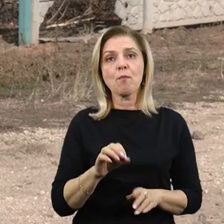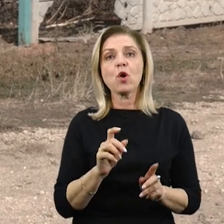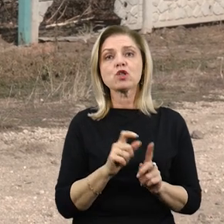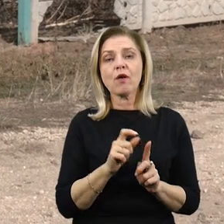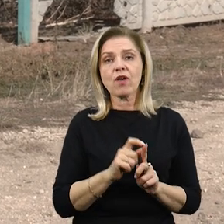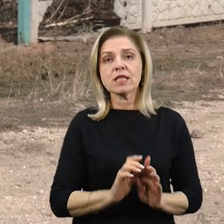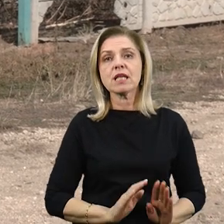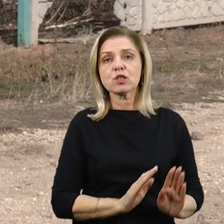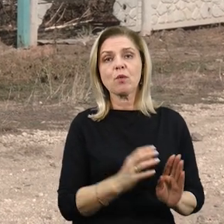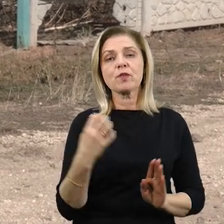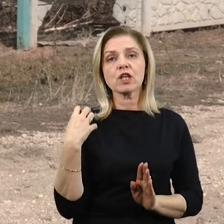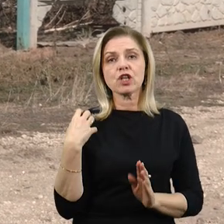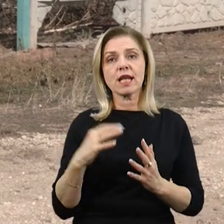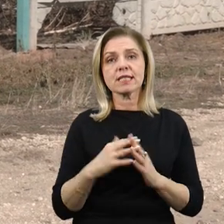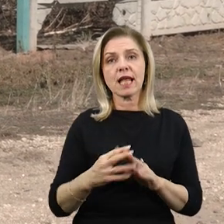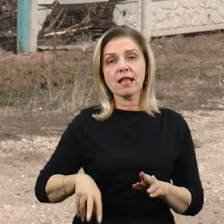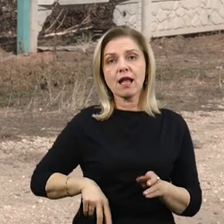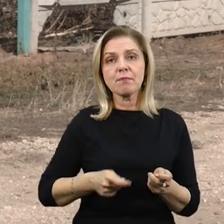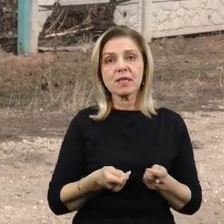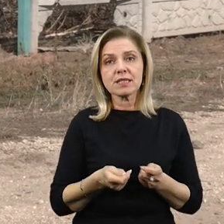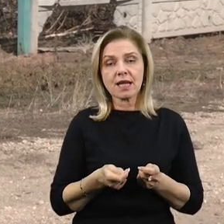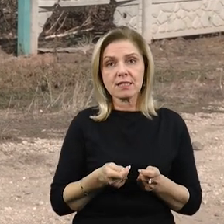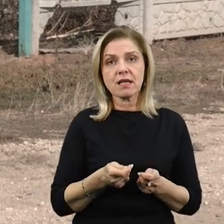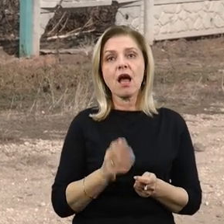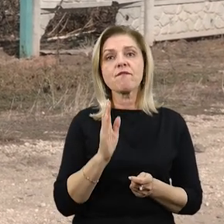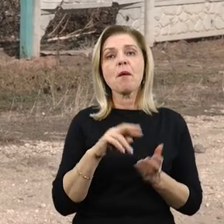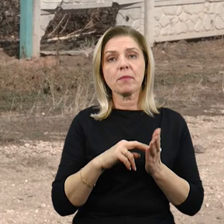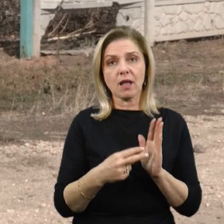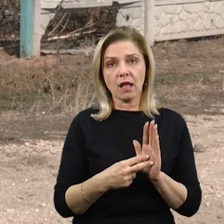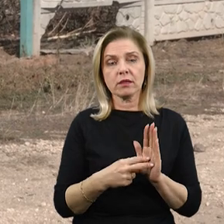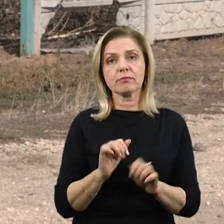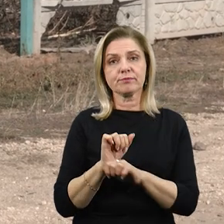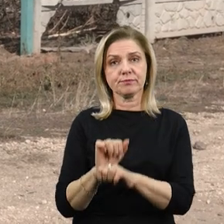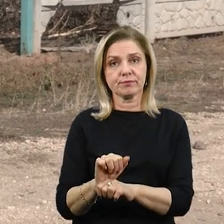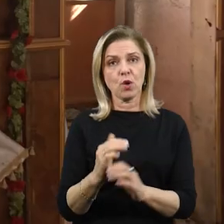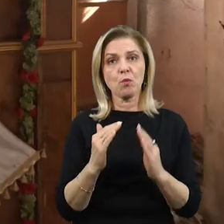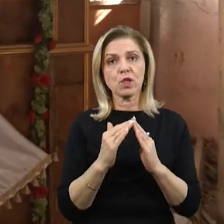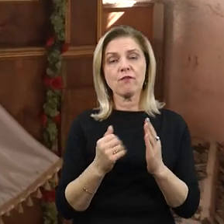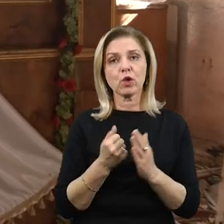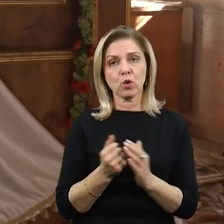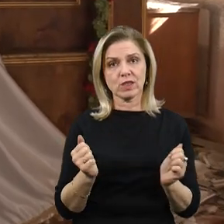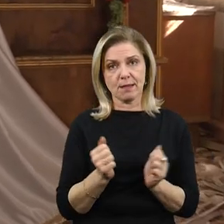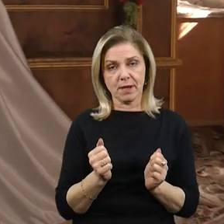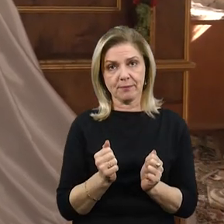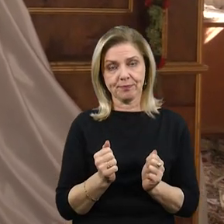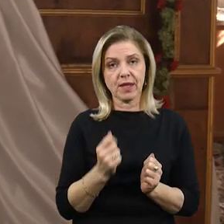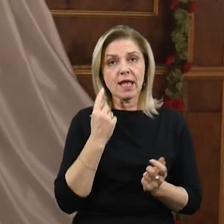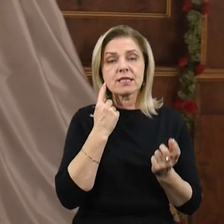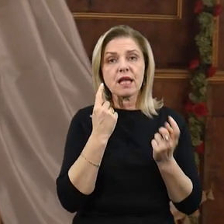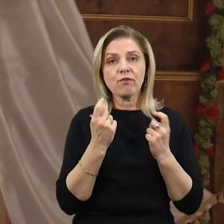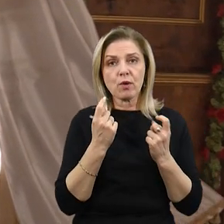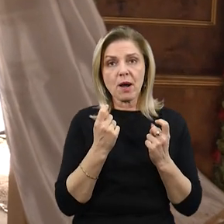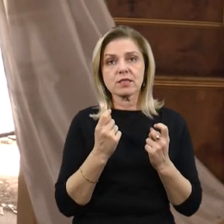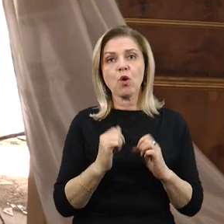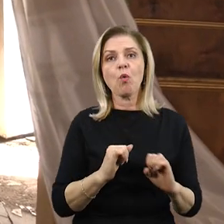Первомайської селищної військової адміністрації Валерія Ліщука, в планах законсервувати будівлю до зими. За інформацією управління культури,